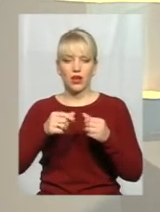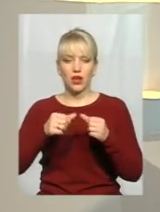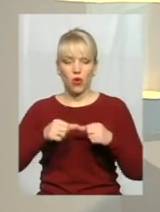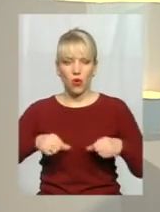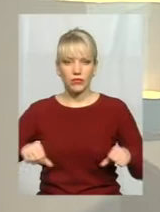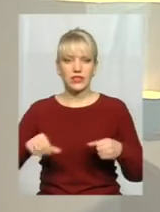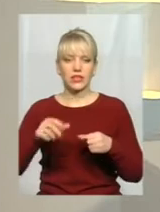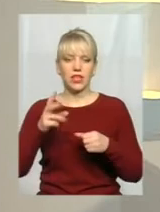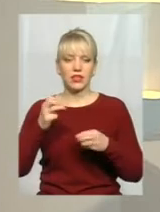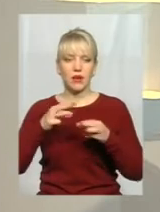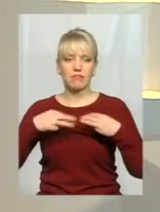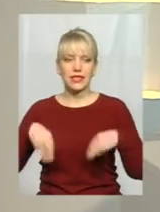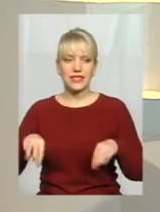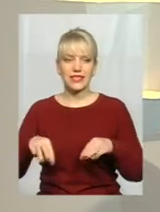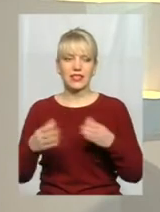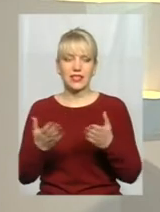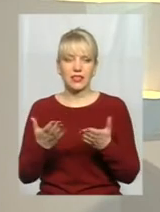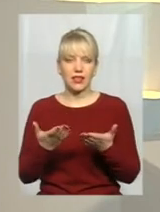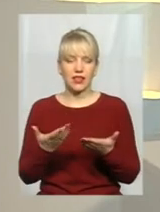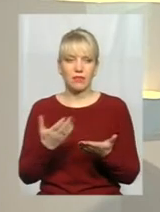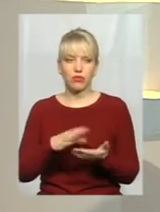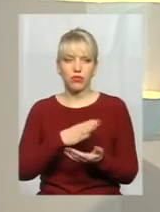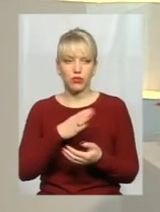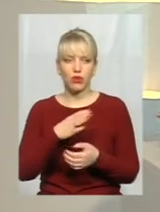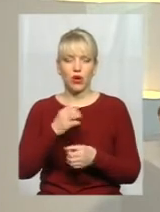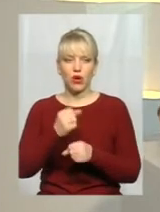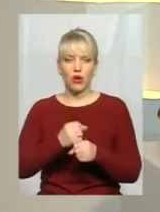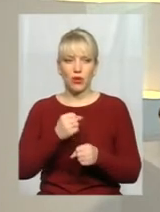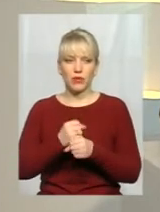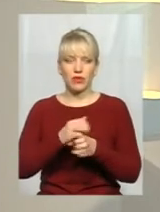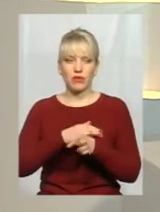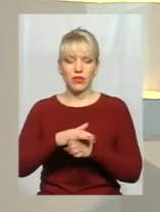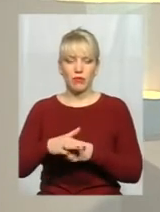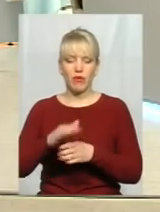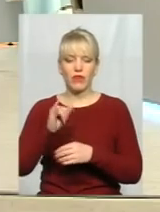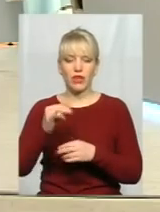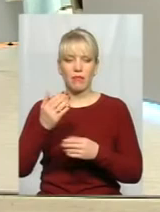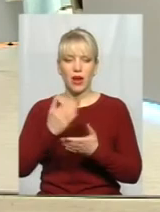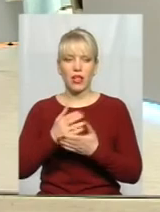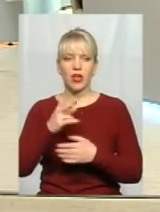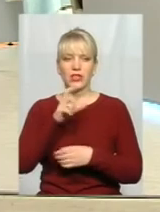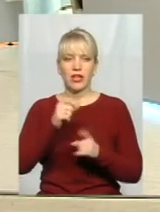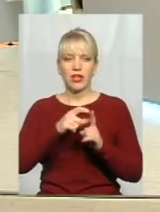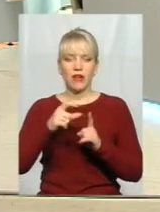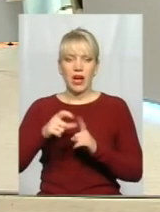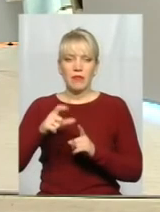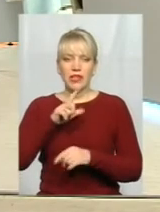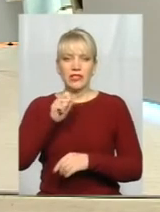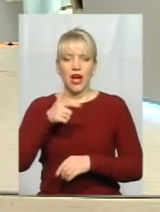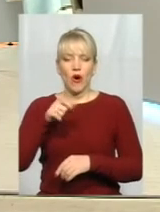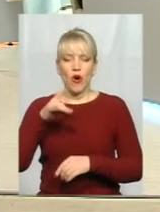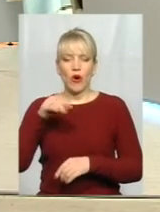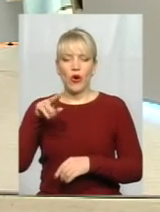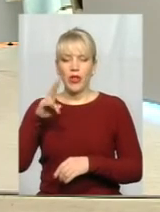в принципі, було опрацьоване повністю і мало, за словами Михайла Загороднього,